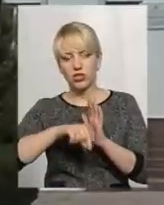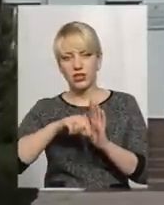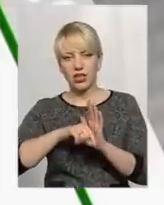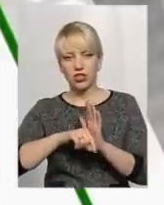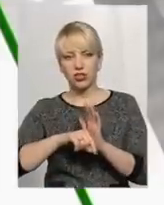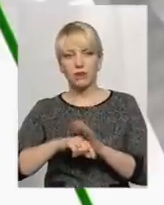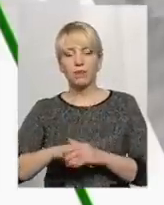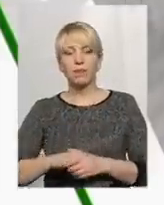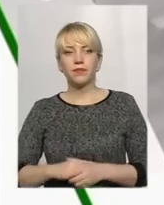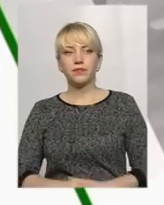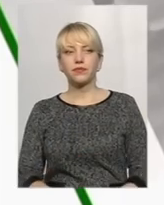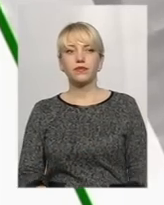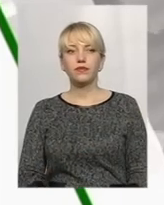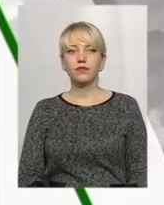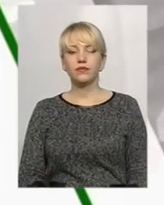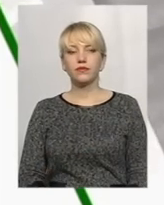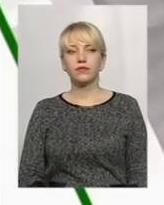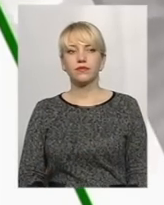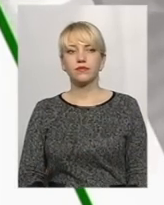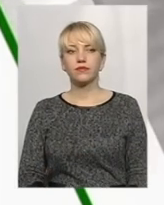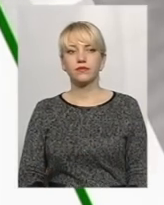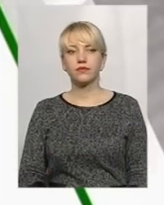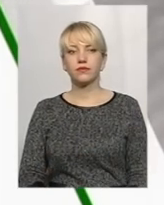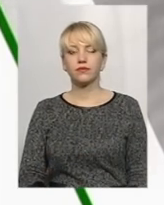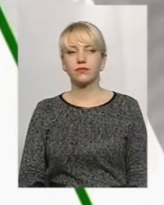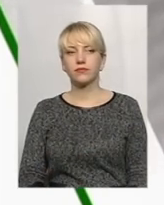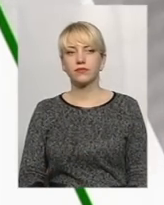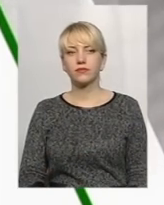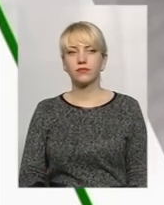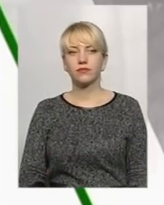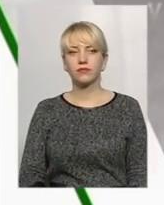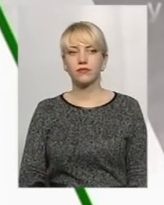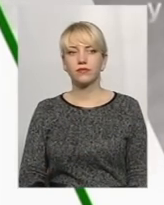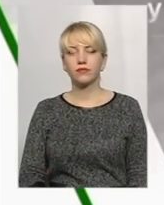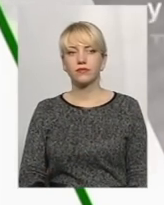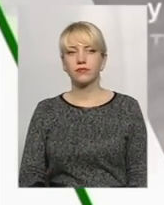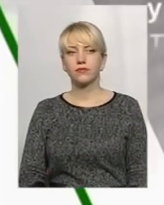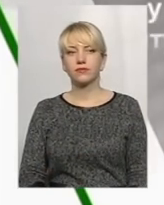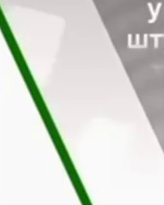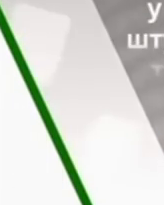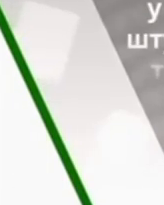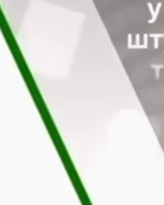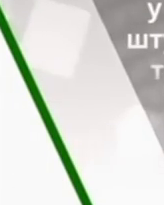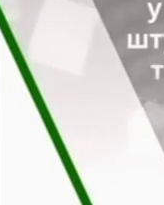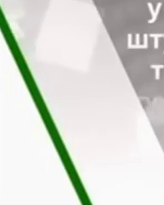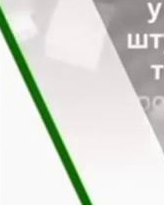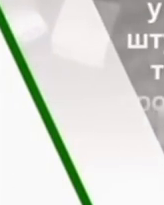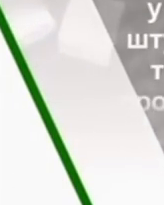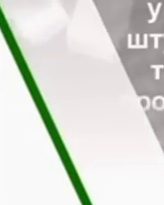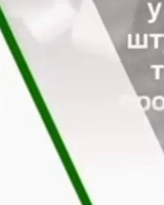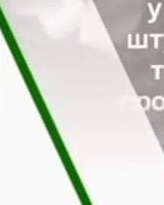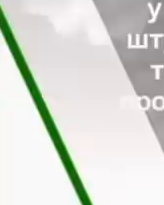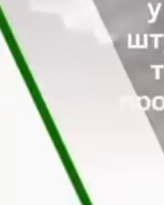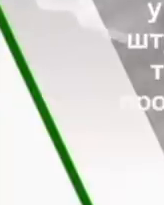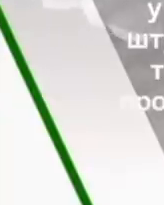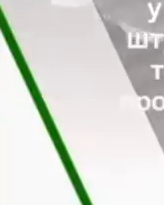України З огляду на викладені вищі сучасні печероохоронні вимоги та результати проведених досліджень Вважаємо, що вказані у вашому листі